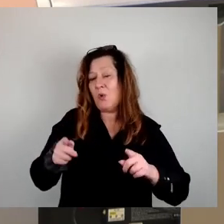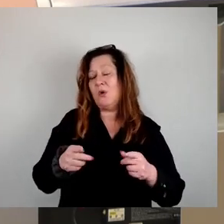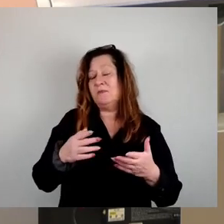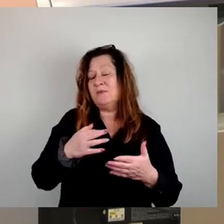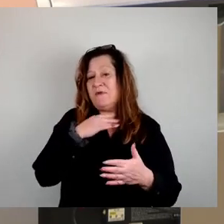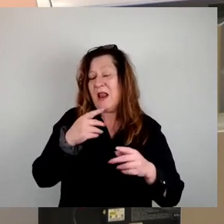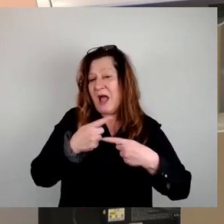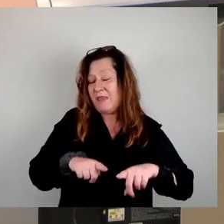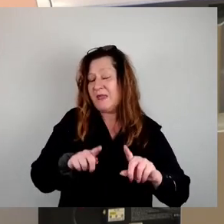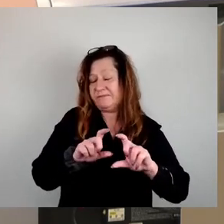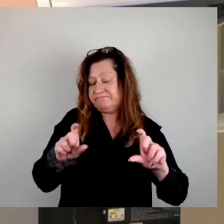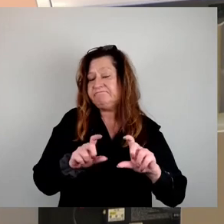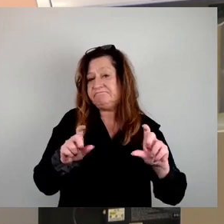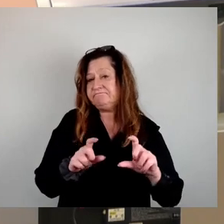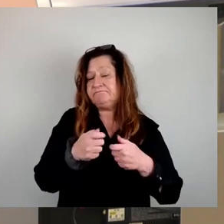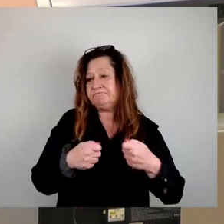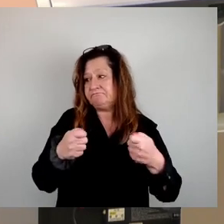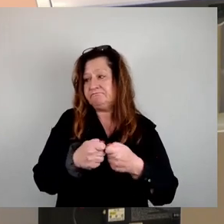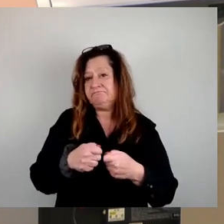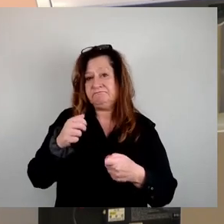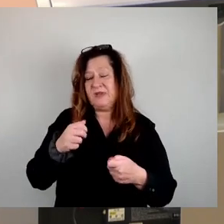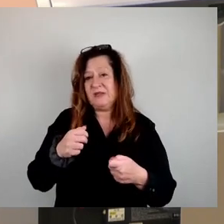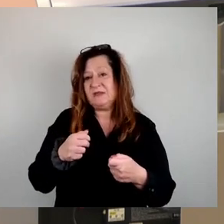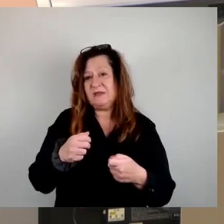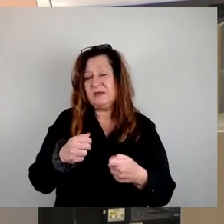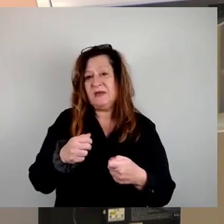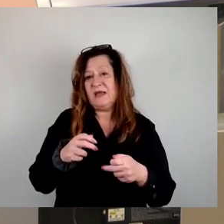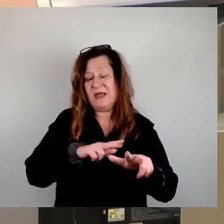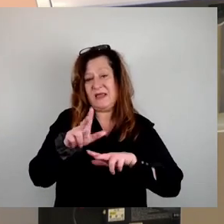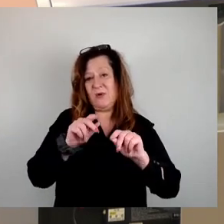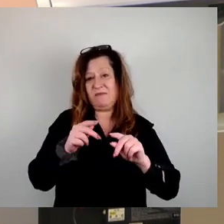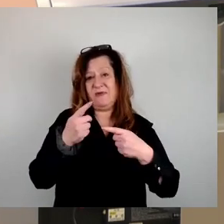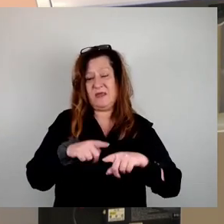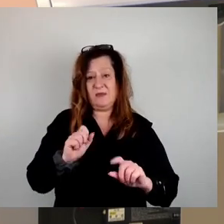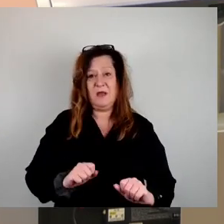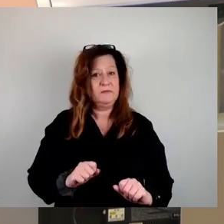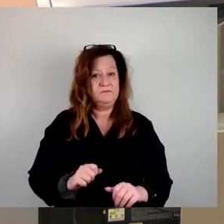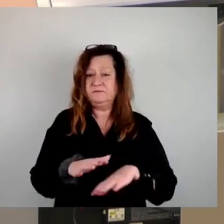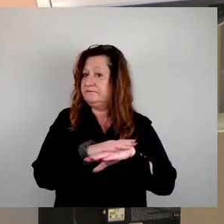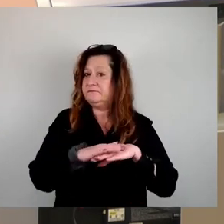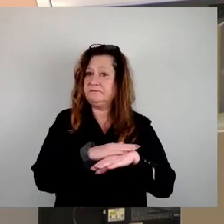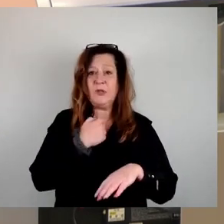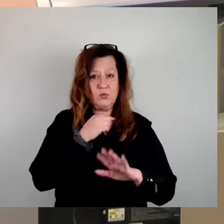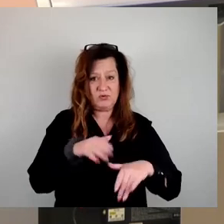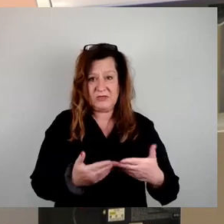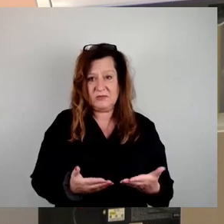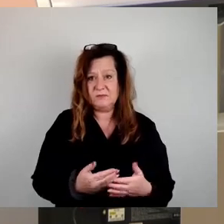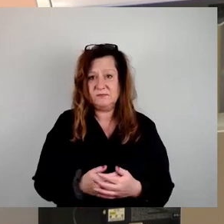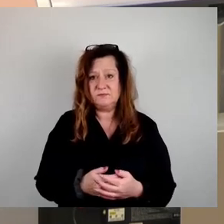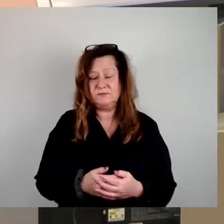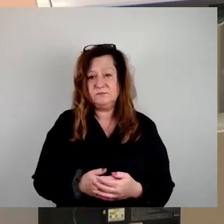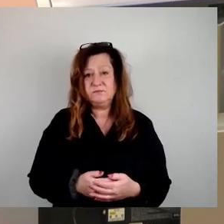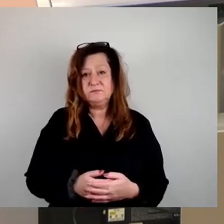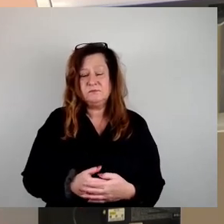Bundespolitik etwas ändern. Aber jedoch haben auch Kommunen hier die Möglichkeiten, dies zu begrenzen. Andere Großstädte haben das